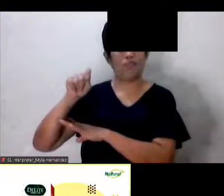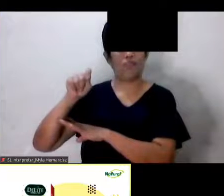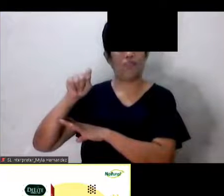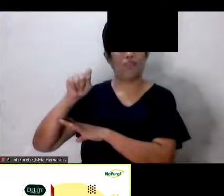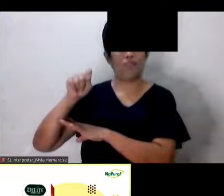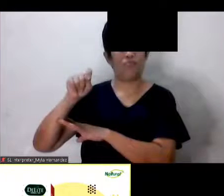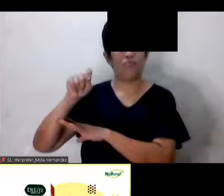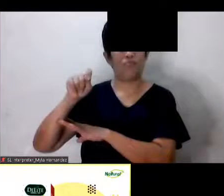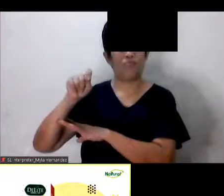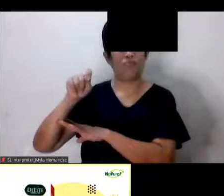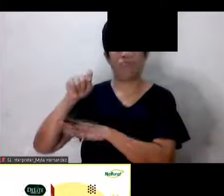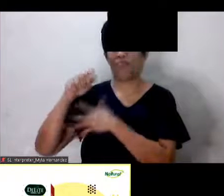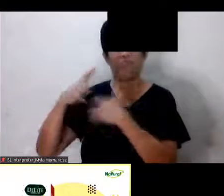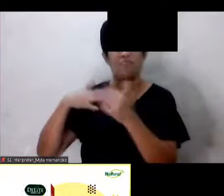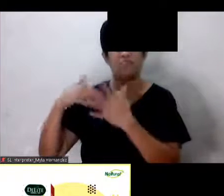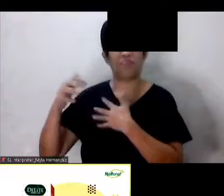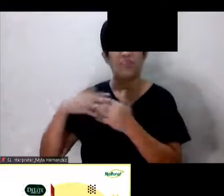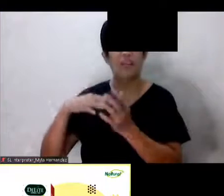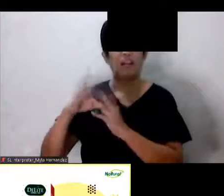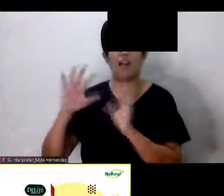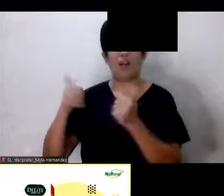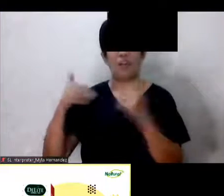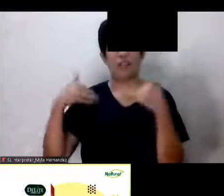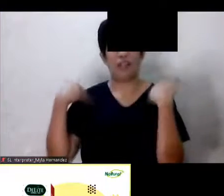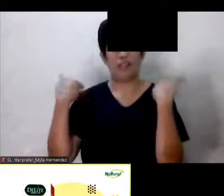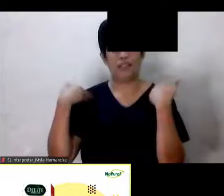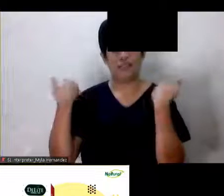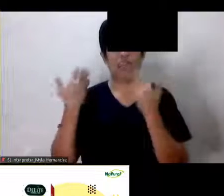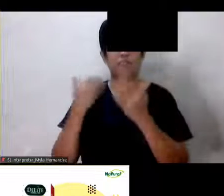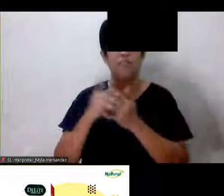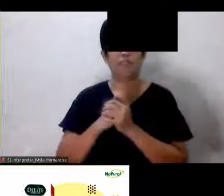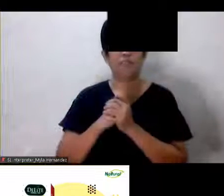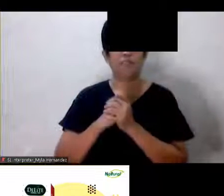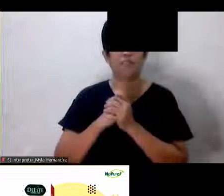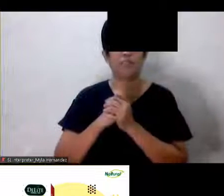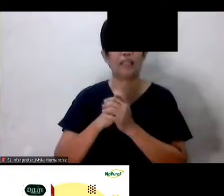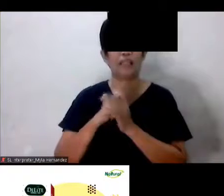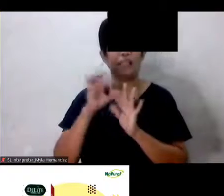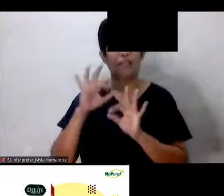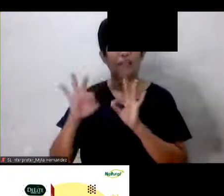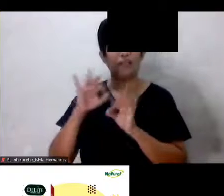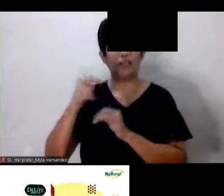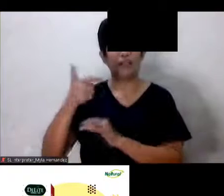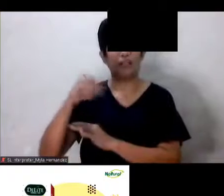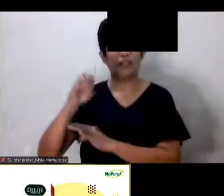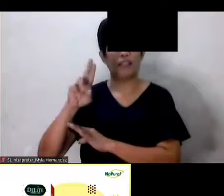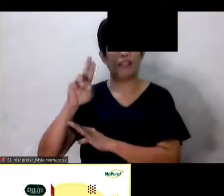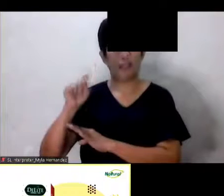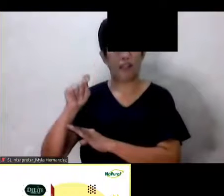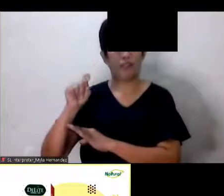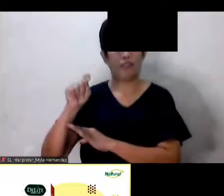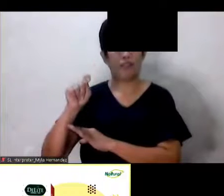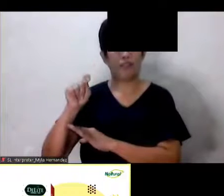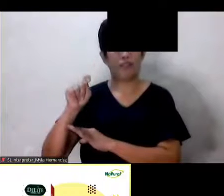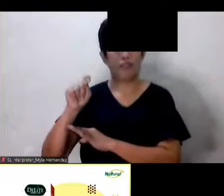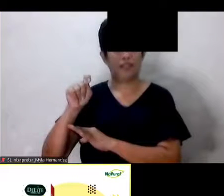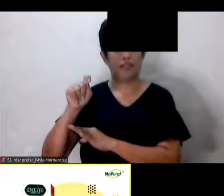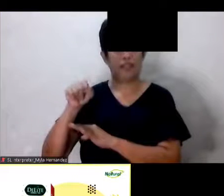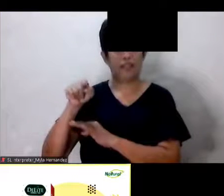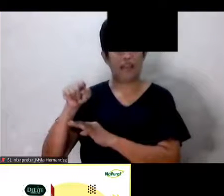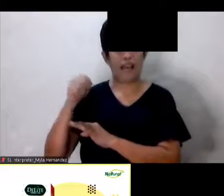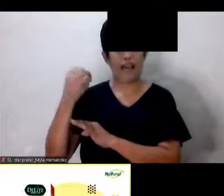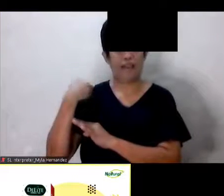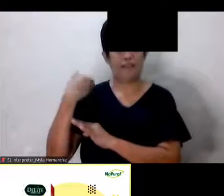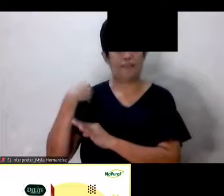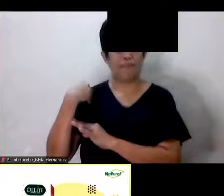it doesn't matter how young you are Okay Kung yung gout kung yung gout ay tinamaan ka